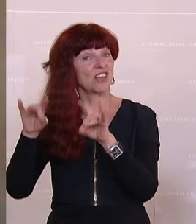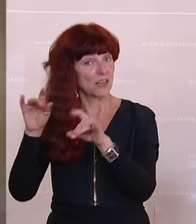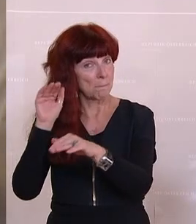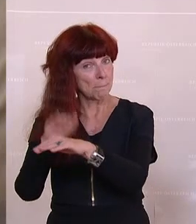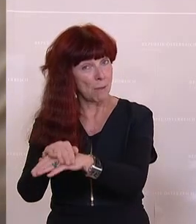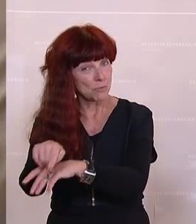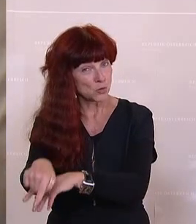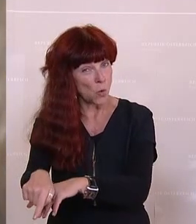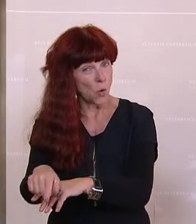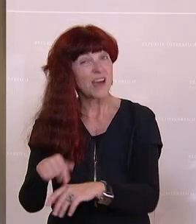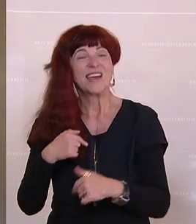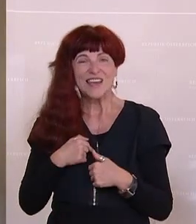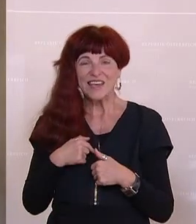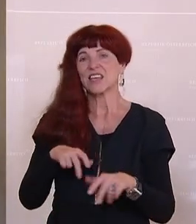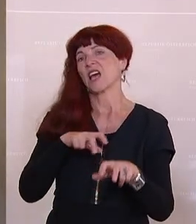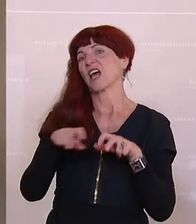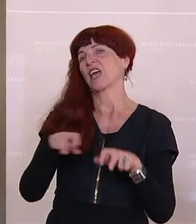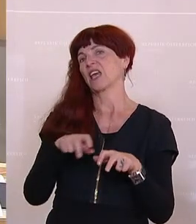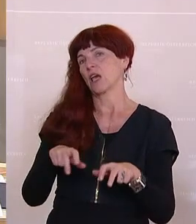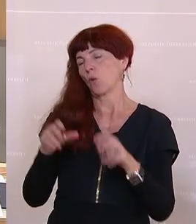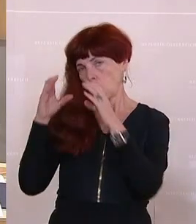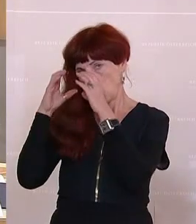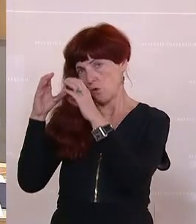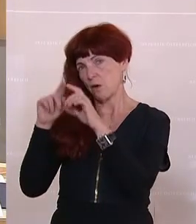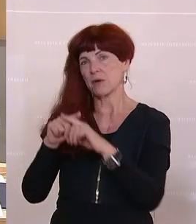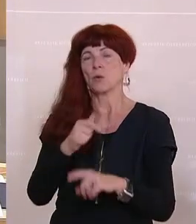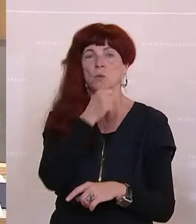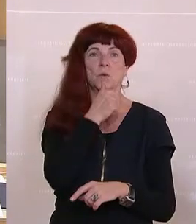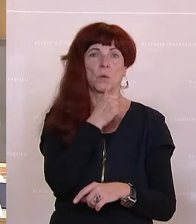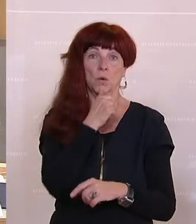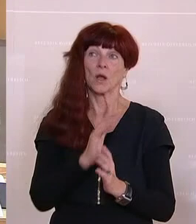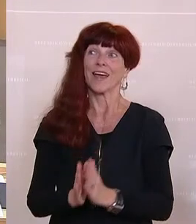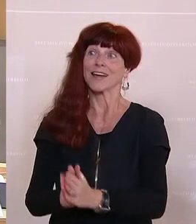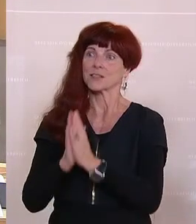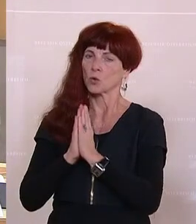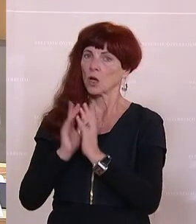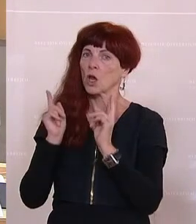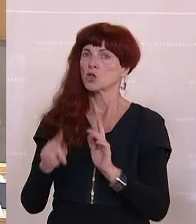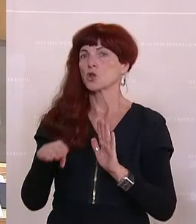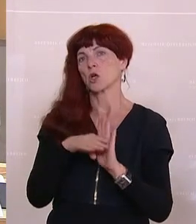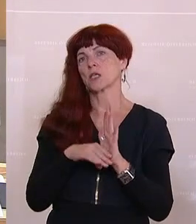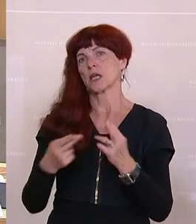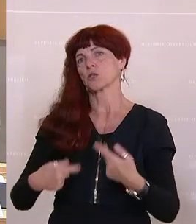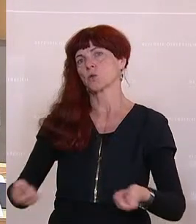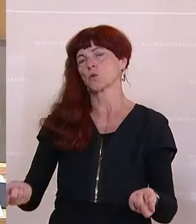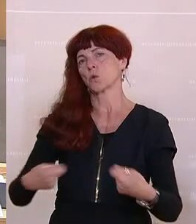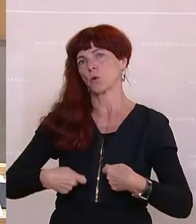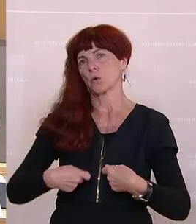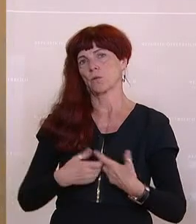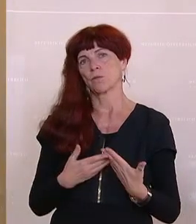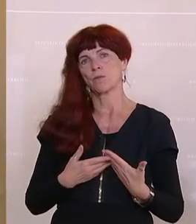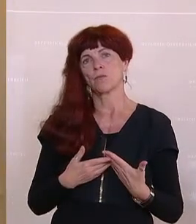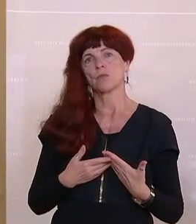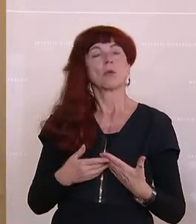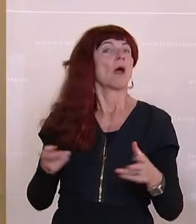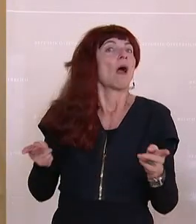dann würde ich die Regierung, ÖVP und Grüne wirklich ersuchen, das Gesetz zurückzunehmen. Weil dann kann es nicht